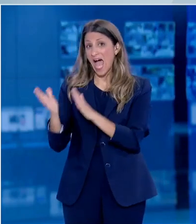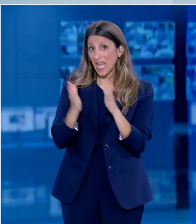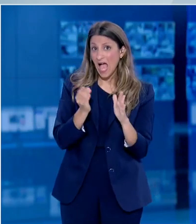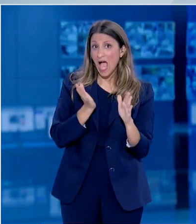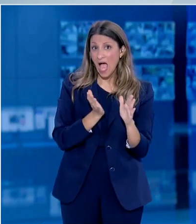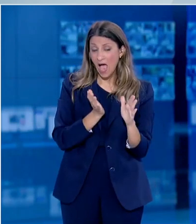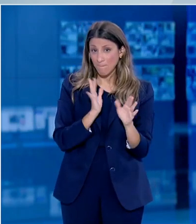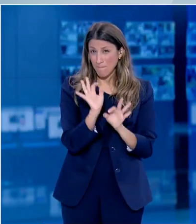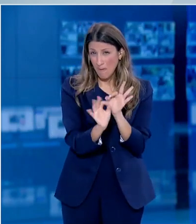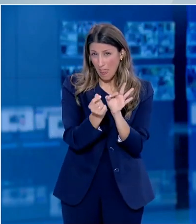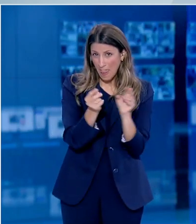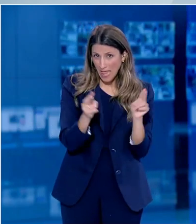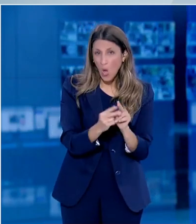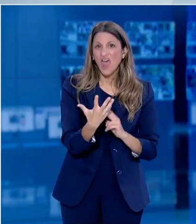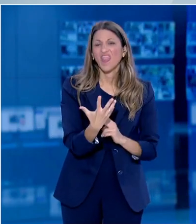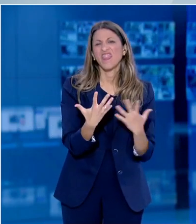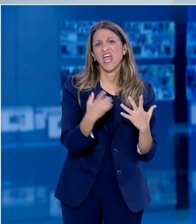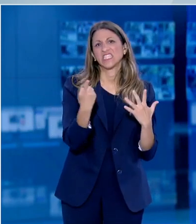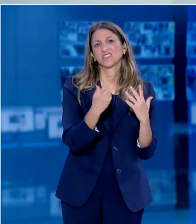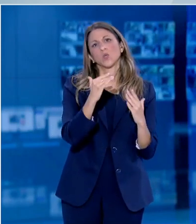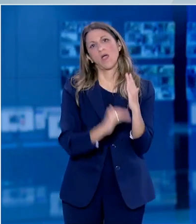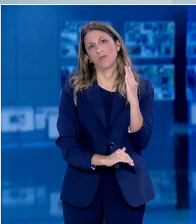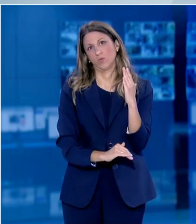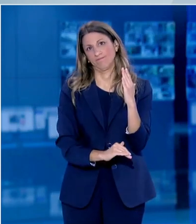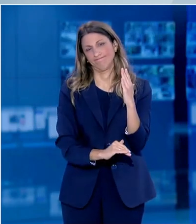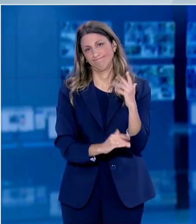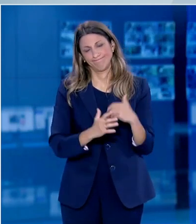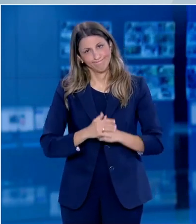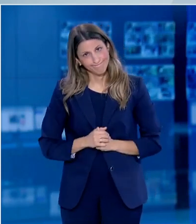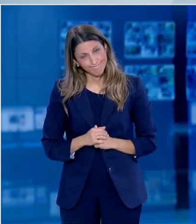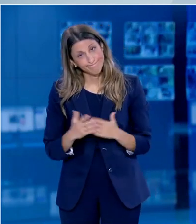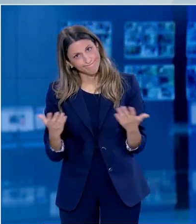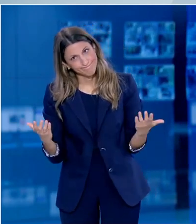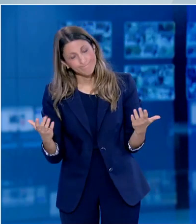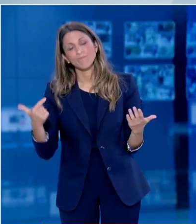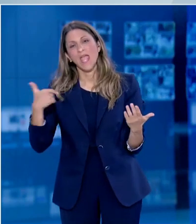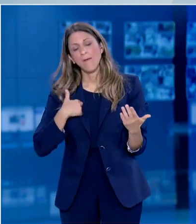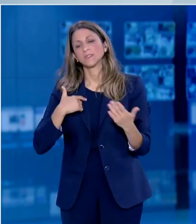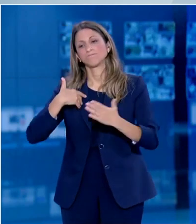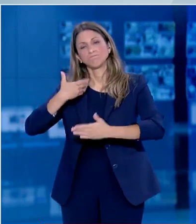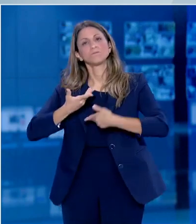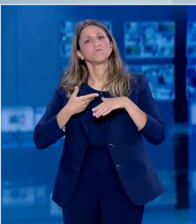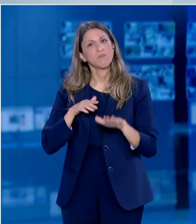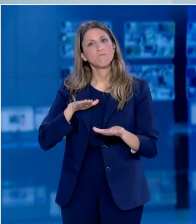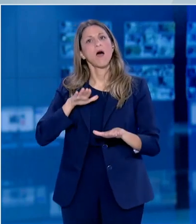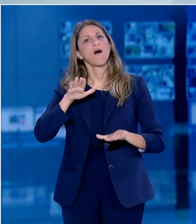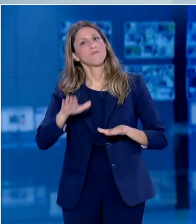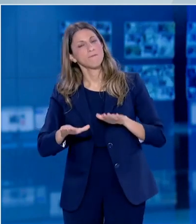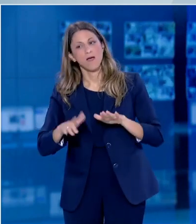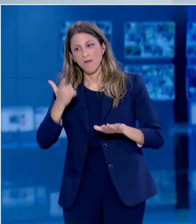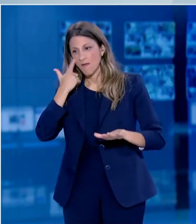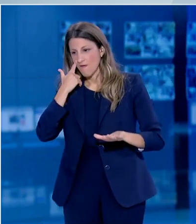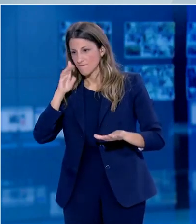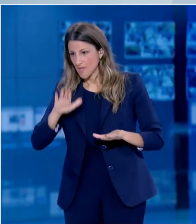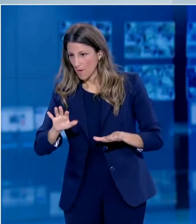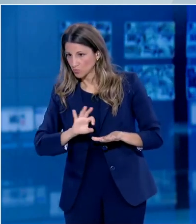έχει μολυνθεί λιγότερο από 10% του πληθυσμού. Ο δρόμος μας προς την επιστροφή θα συνεχιστεί με προσοχή, με έλεγχο,